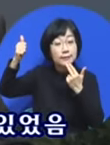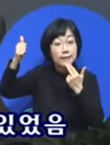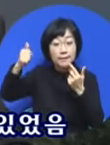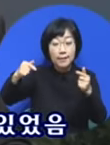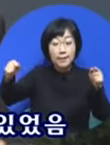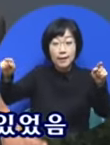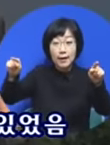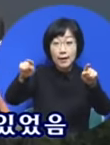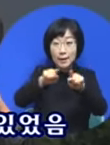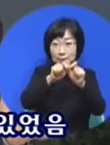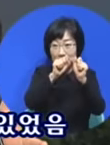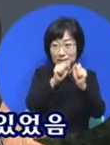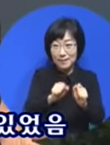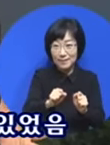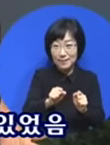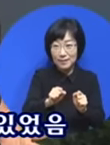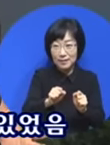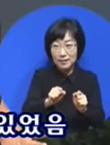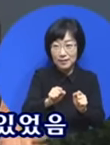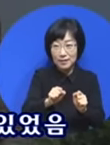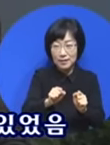범사에 형통 깼다.